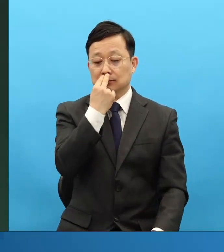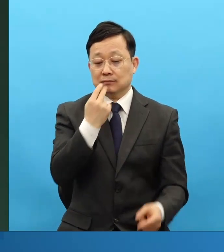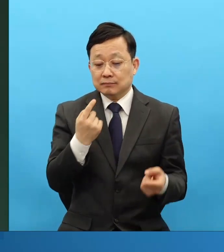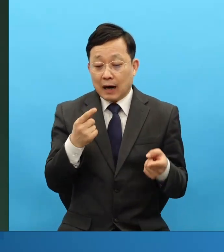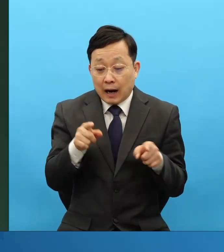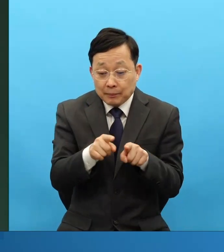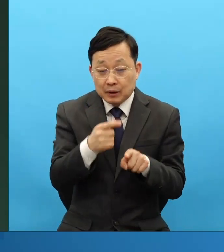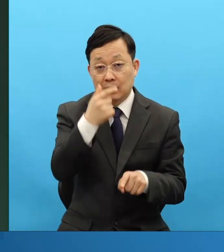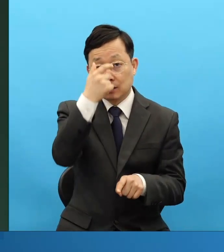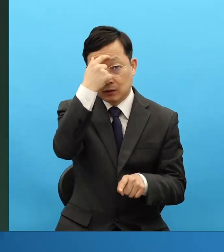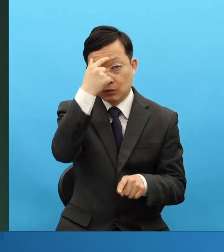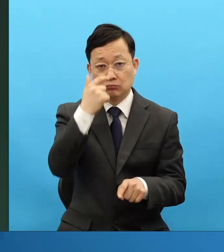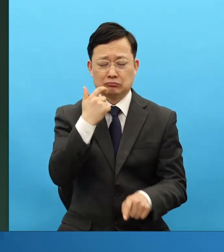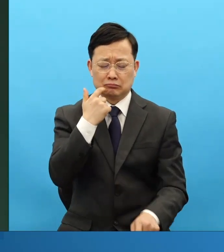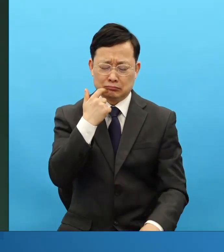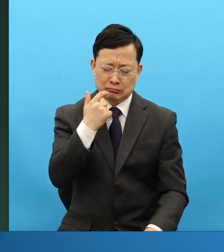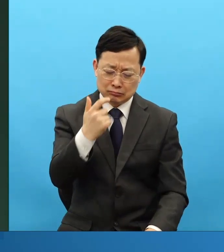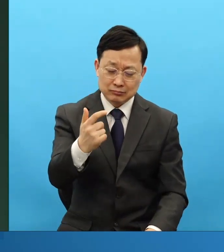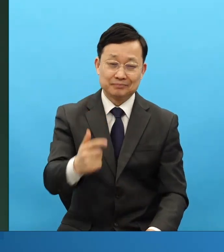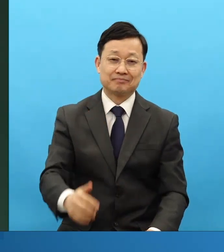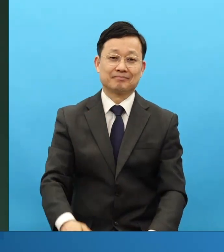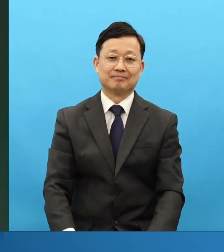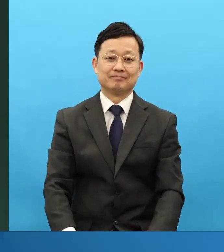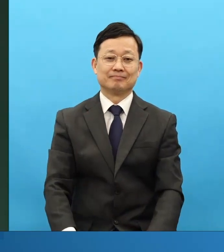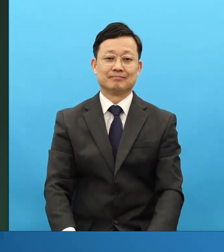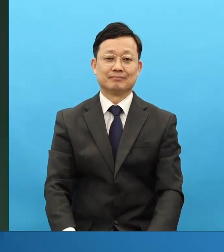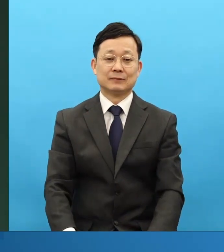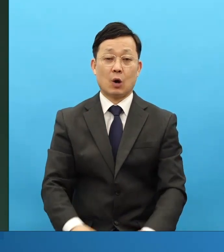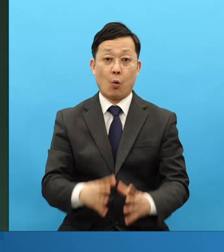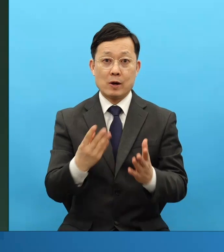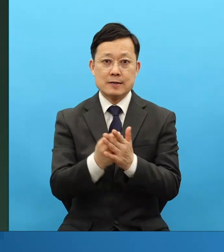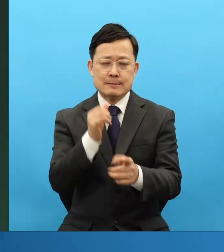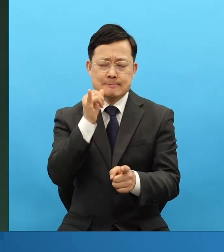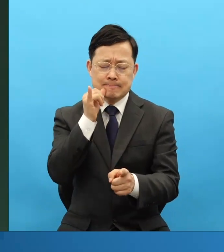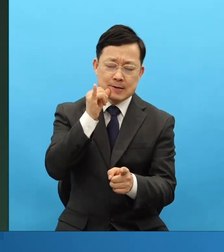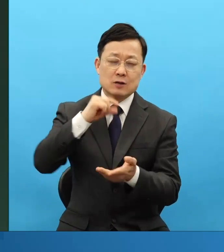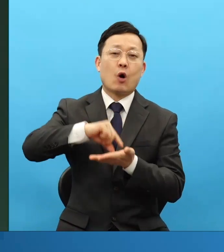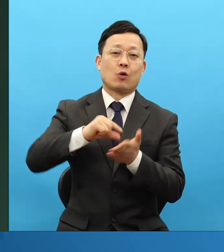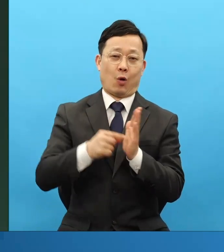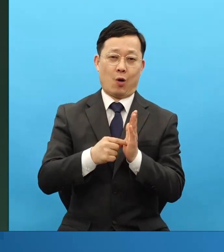쉽게 말하면 중독되어 버리면 24입니다.